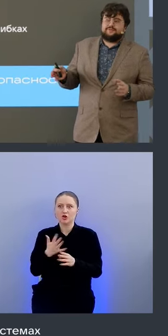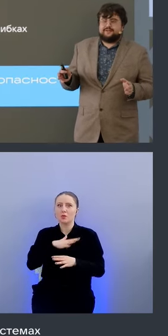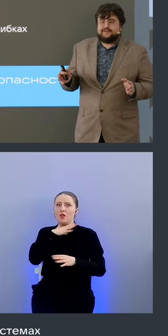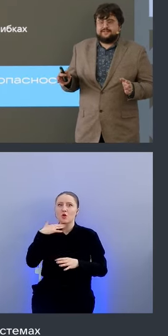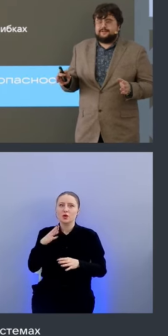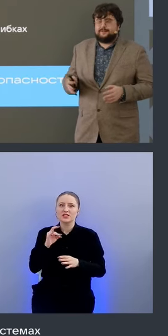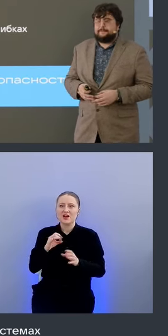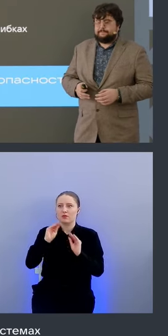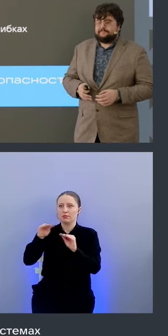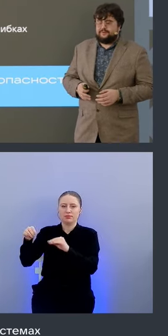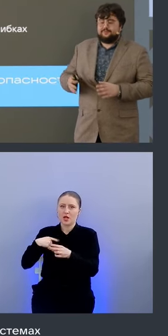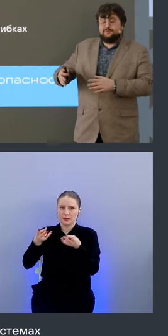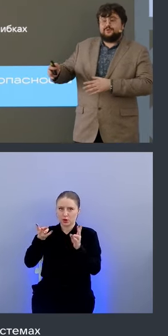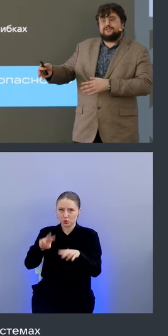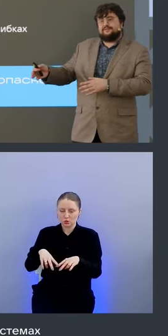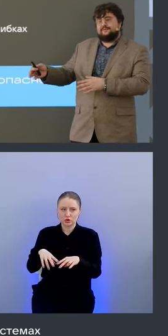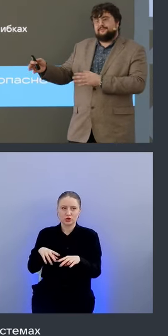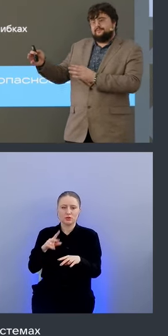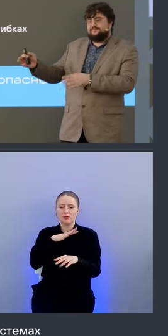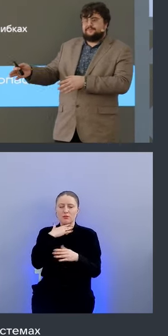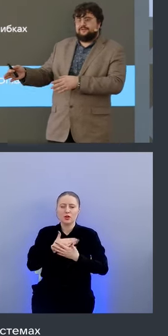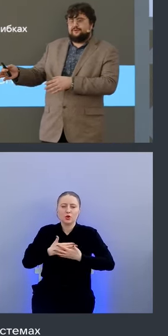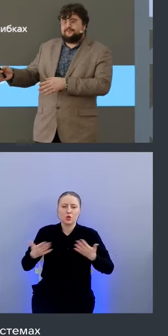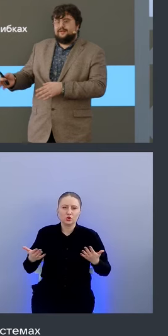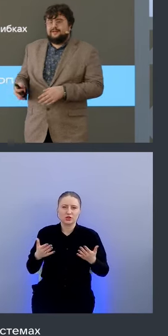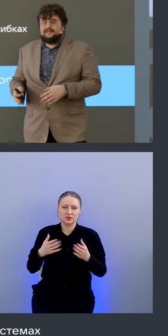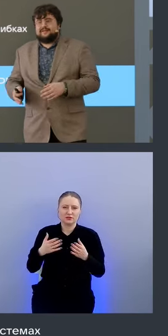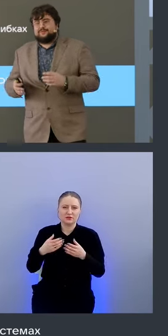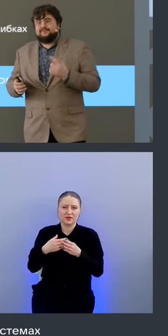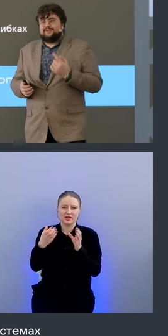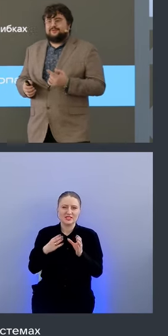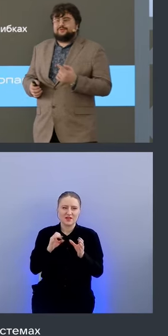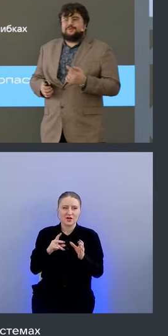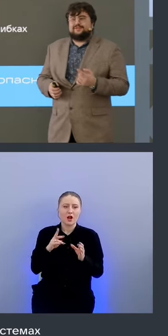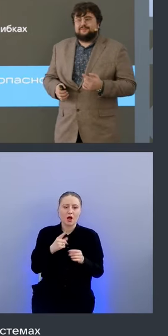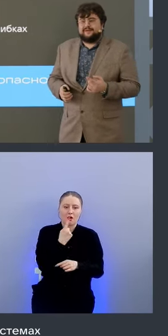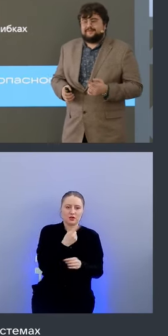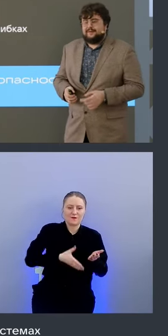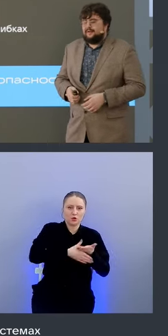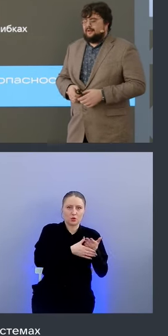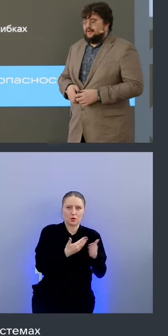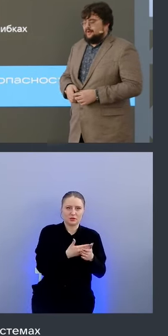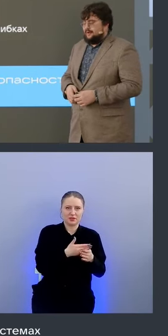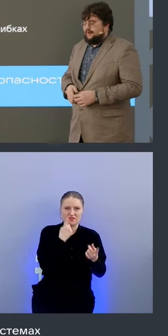множество разных множество там серверов для допустим одного инструмента и b